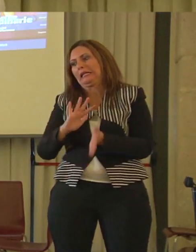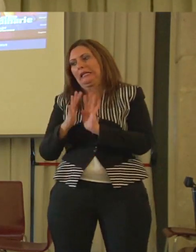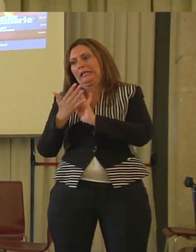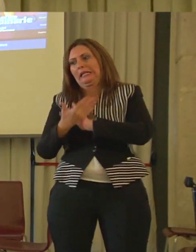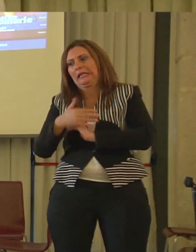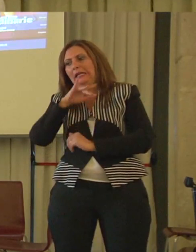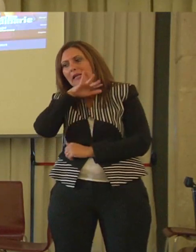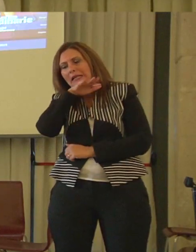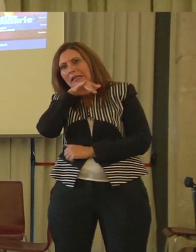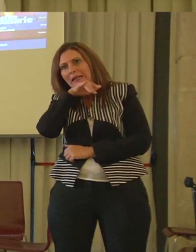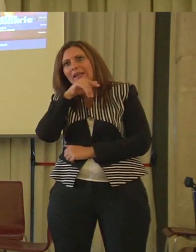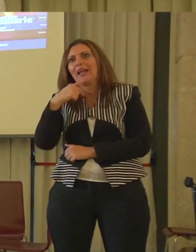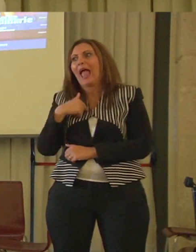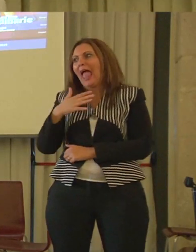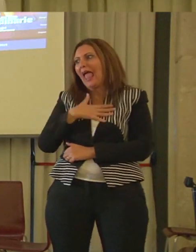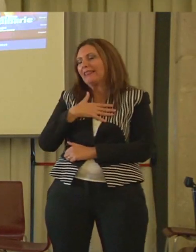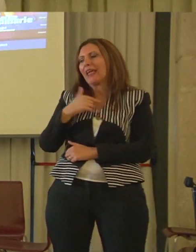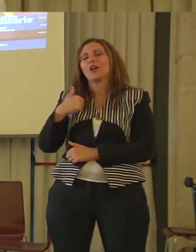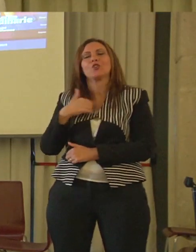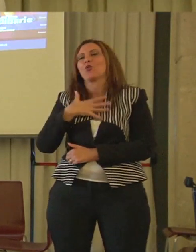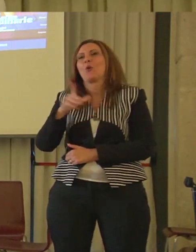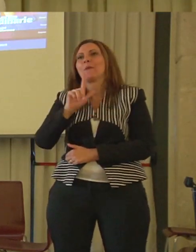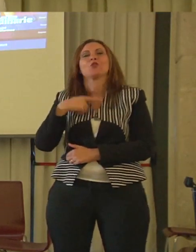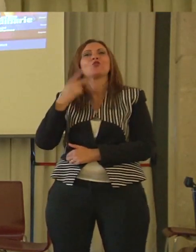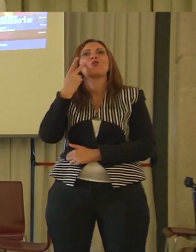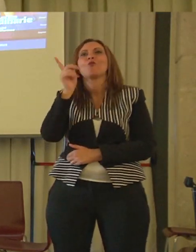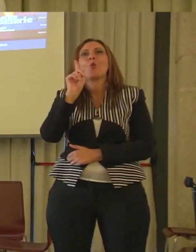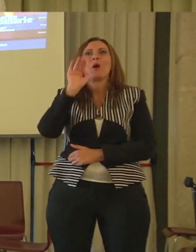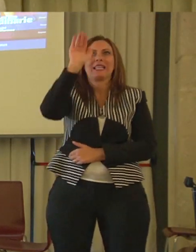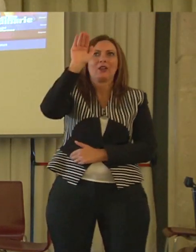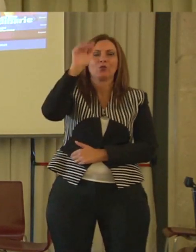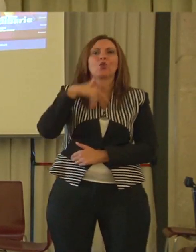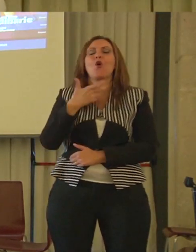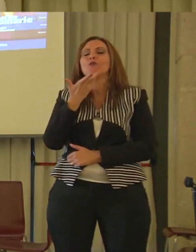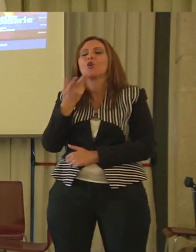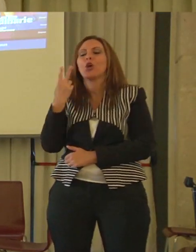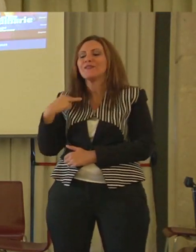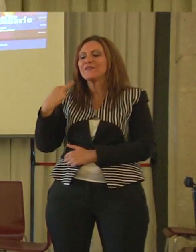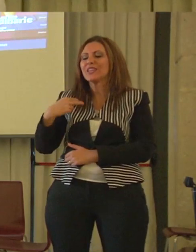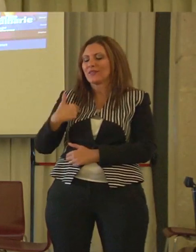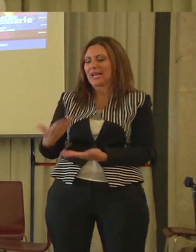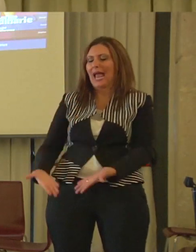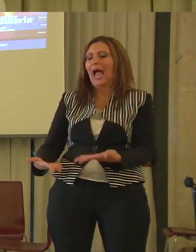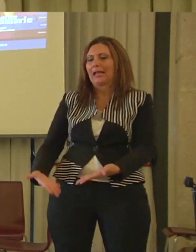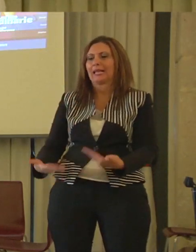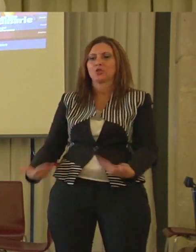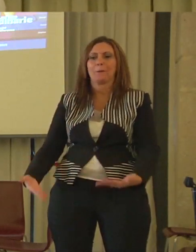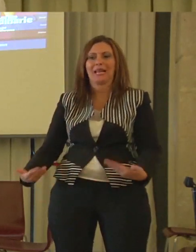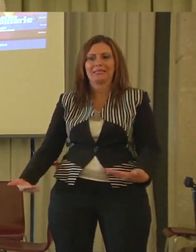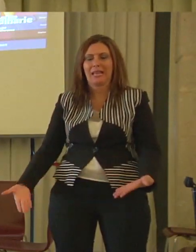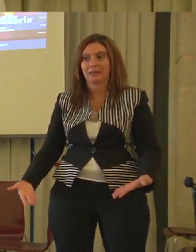torna questo fatto dell'età. Amo invece vivere il mio presente, per cui mi sento